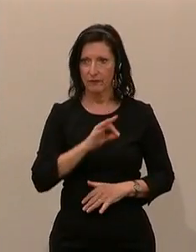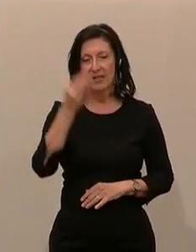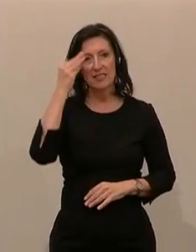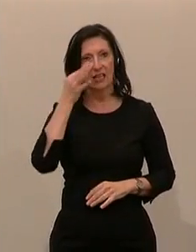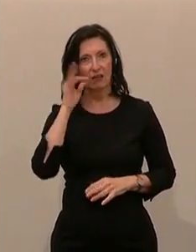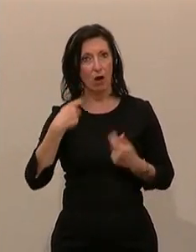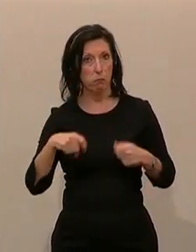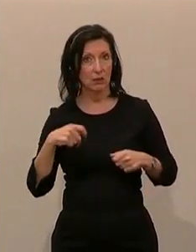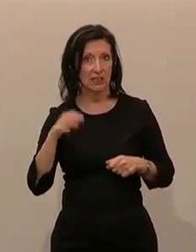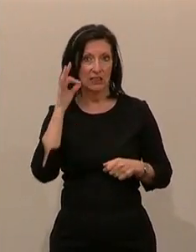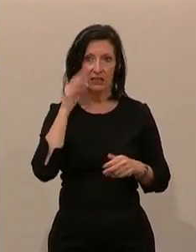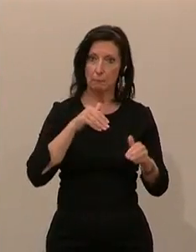Lorca, Neos Gesundheitssprecher. Dank.